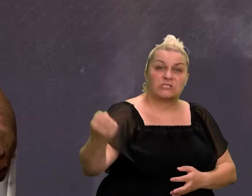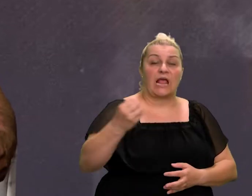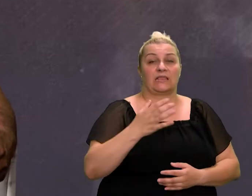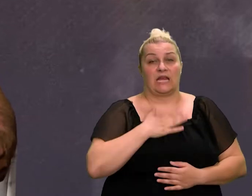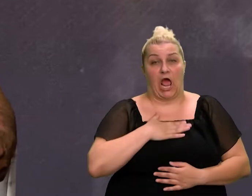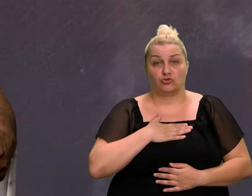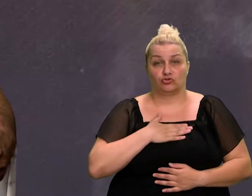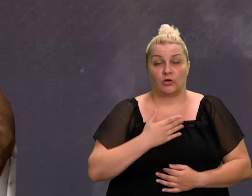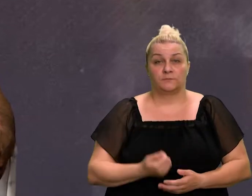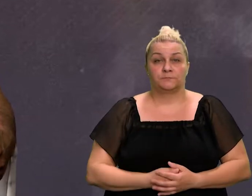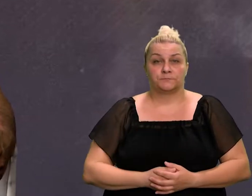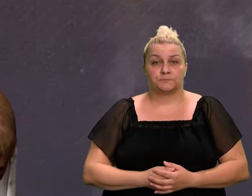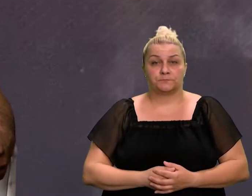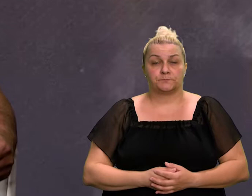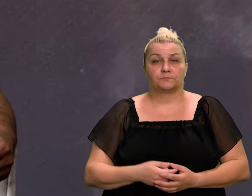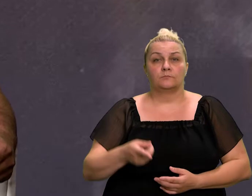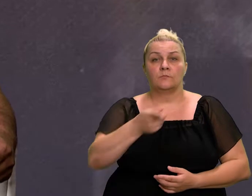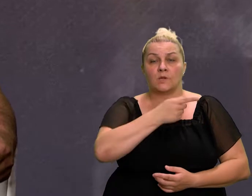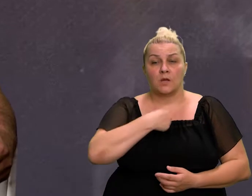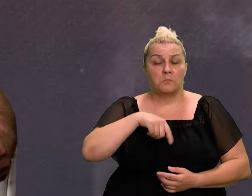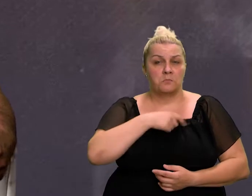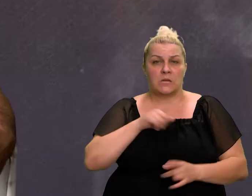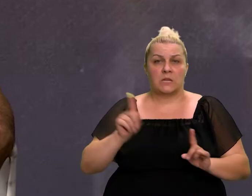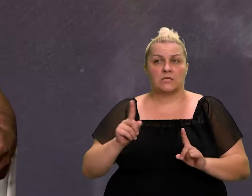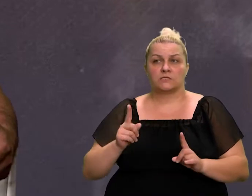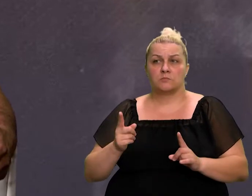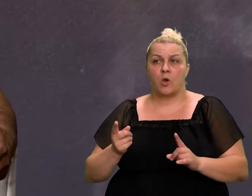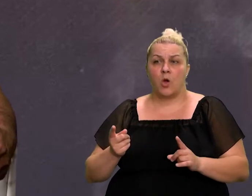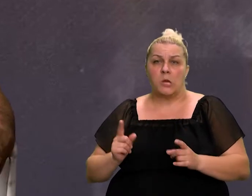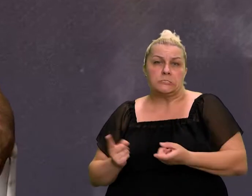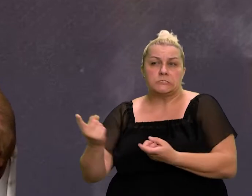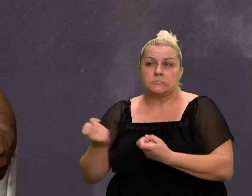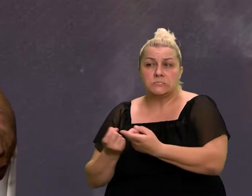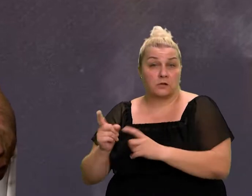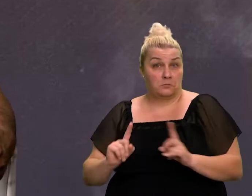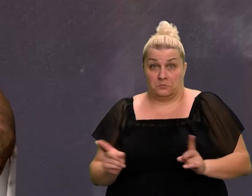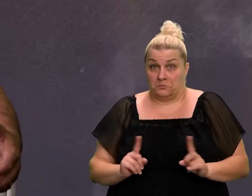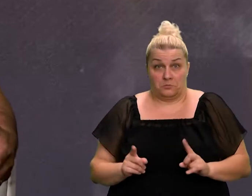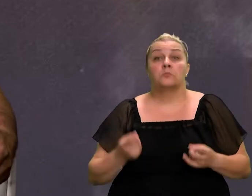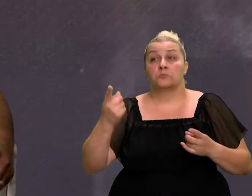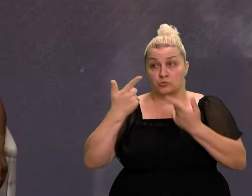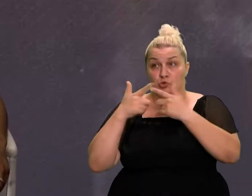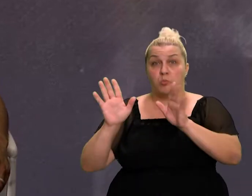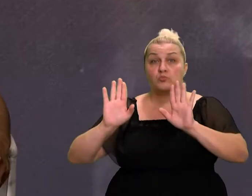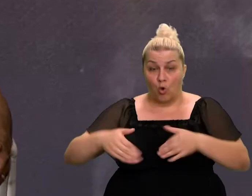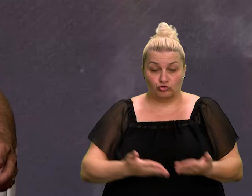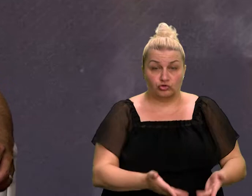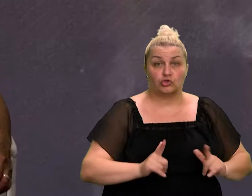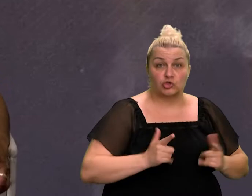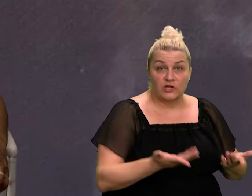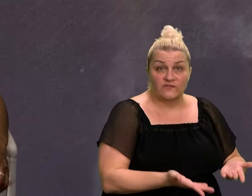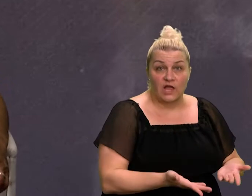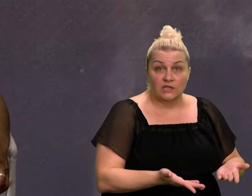ono što je naše. Znači, mi nismo ništa poticali šta bi njih iritiralo. Znači, slobodno su mogli živiti,